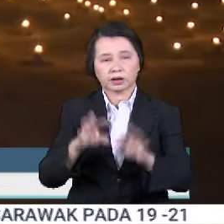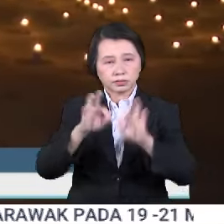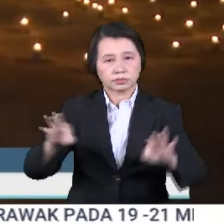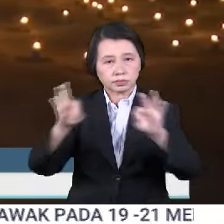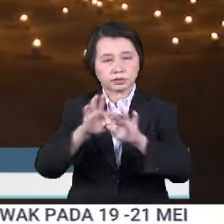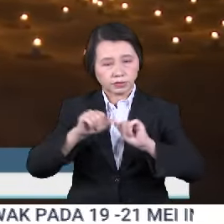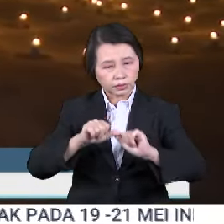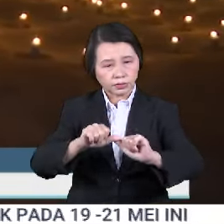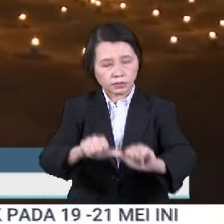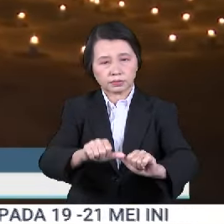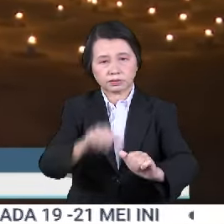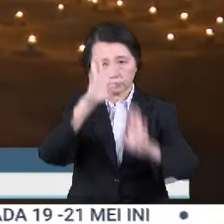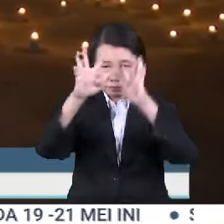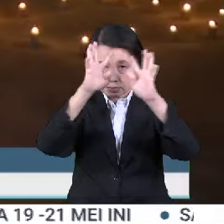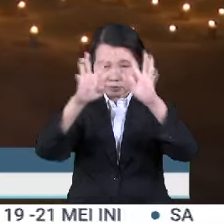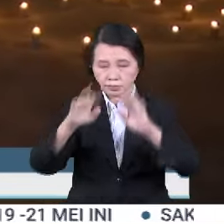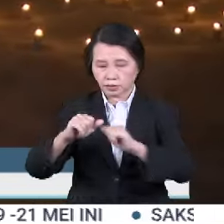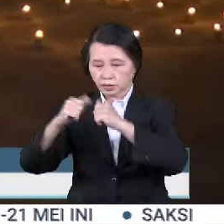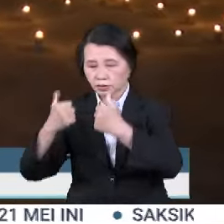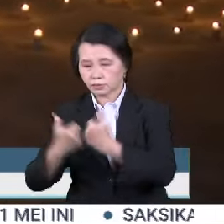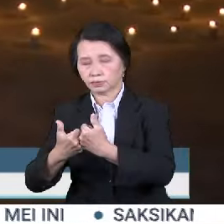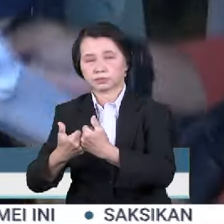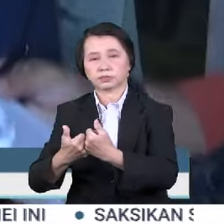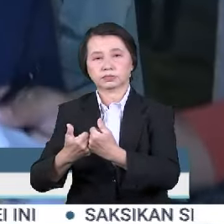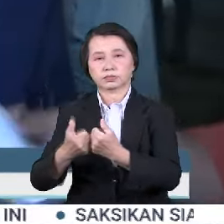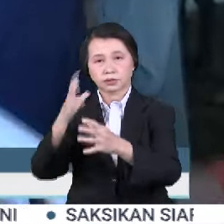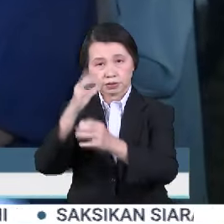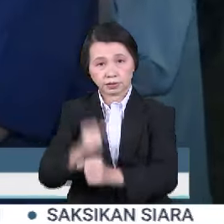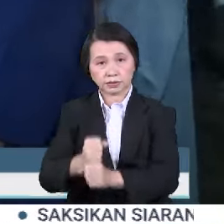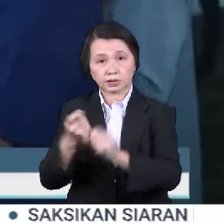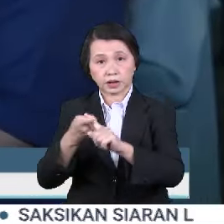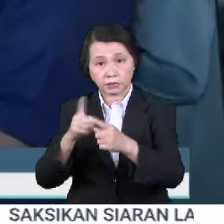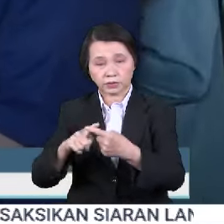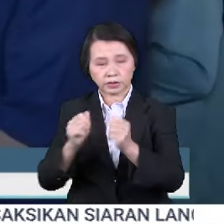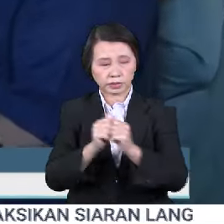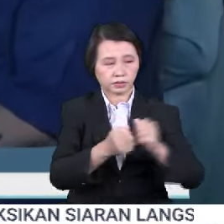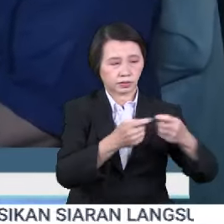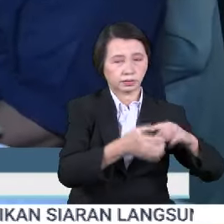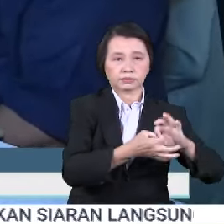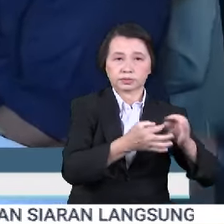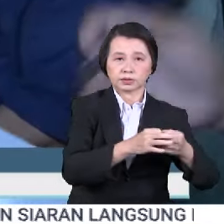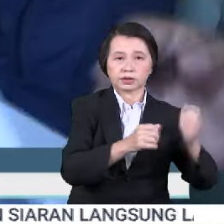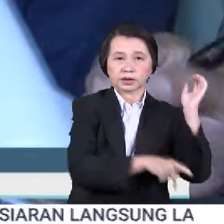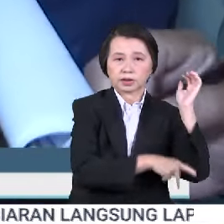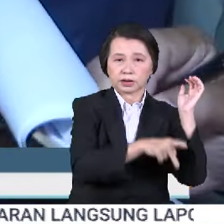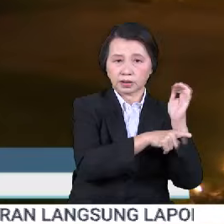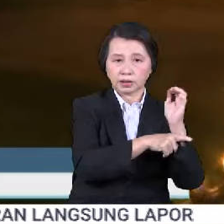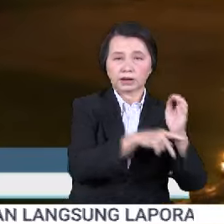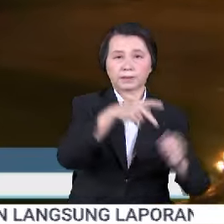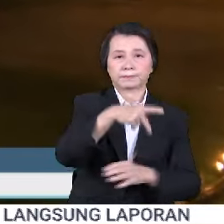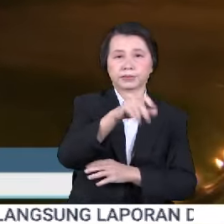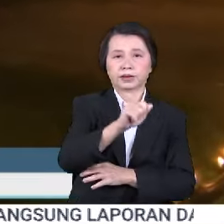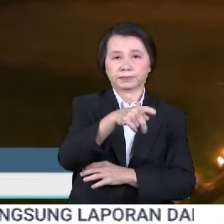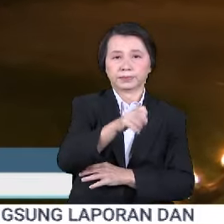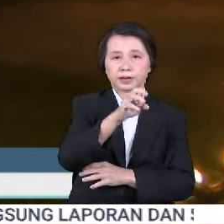meneruskan legasi tersebut, Persatuan Setiakawan Sabah Setiakawan dengan kerjasama Pejabat Ali Parlimen Papar telah mengambil